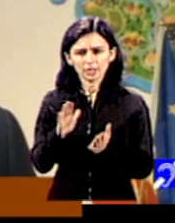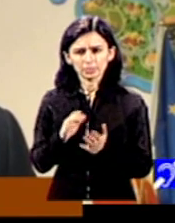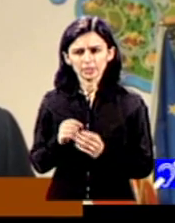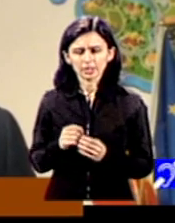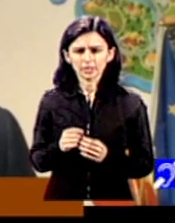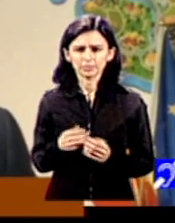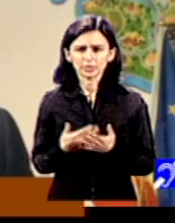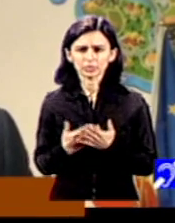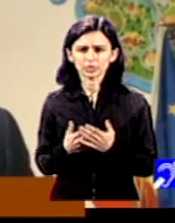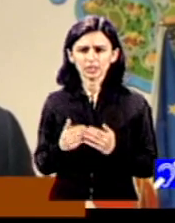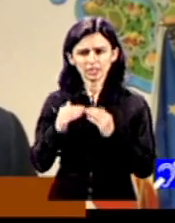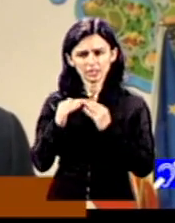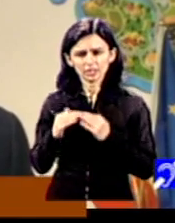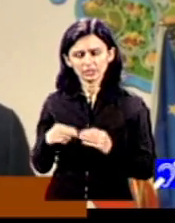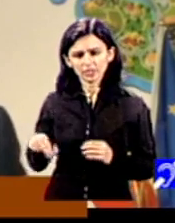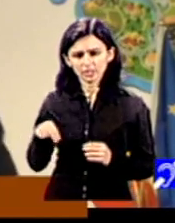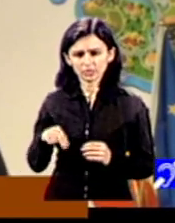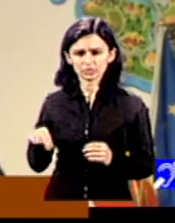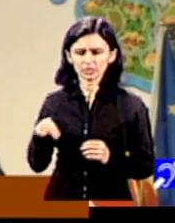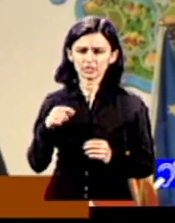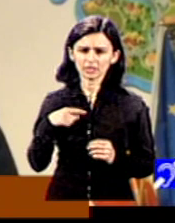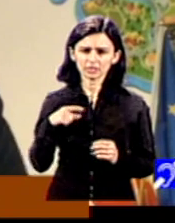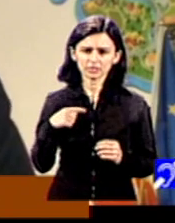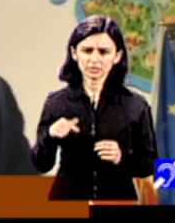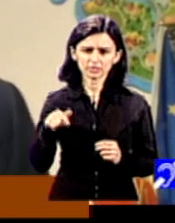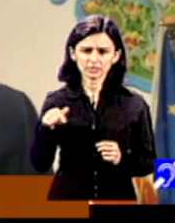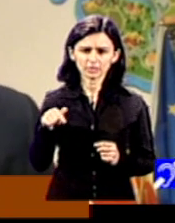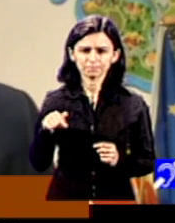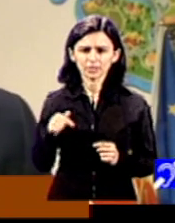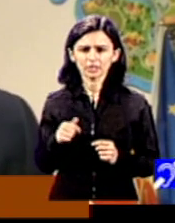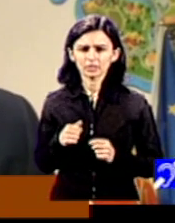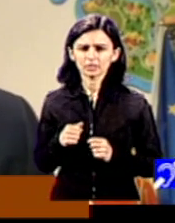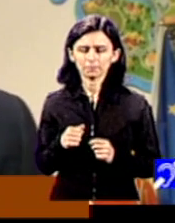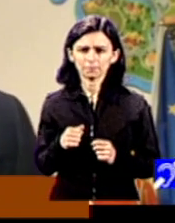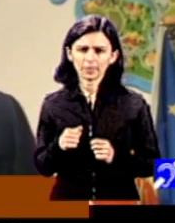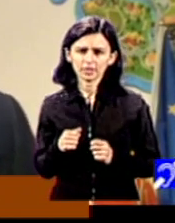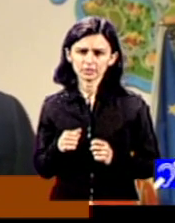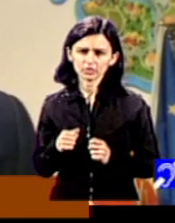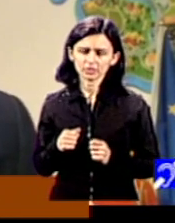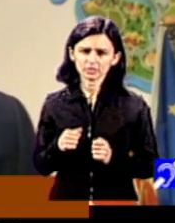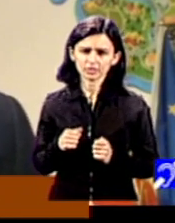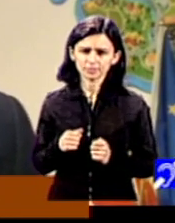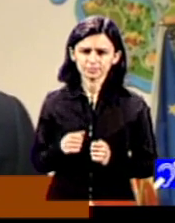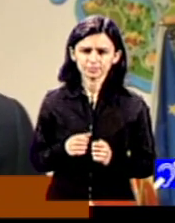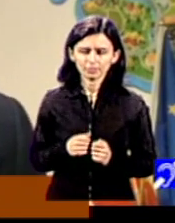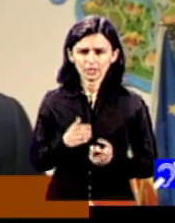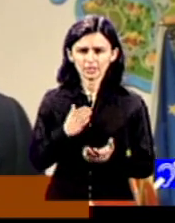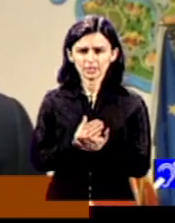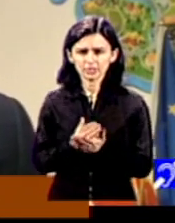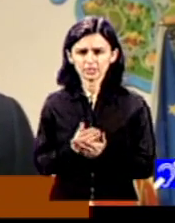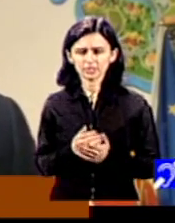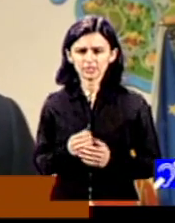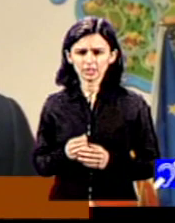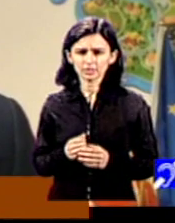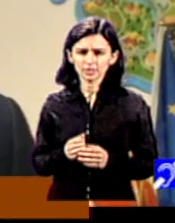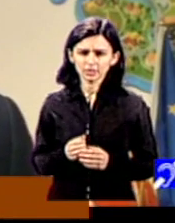județean cumva să existe această aplecare din partea Consiliului Județene și mai avem după aceea subsidiar și